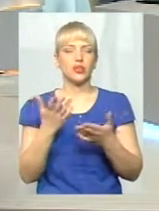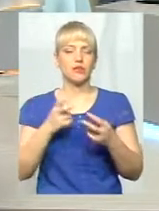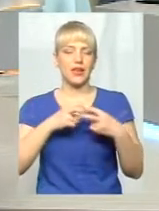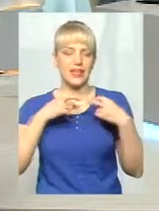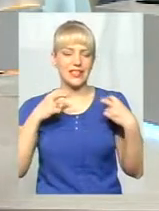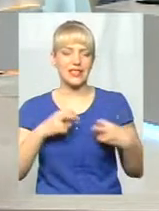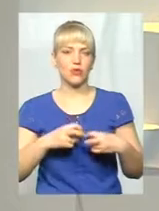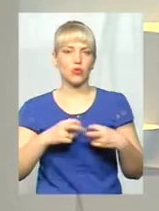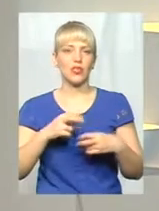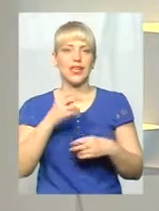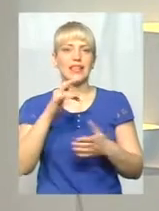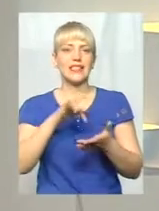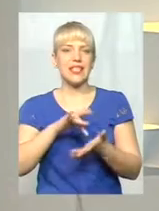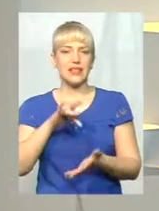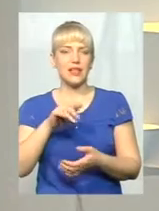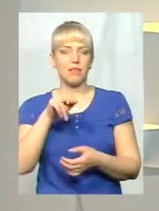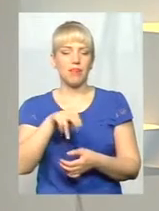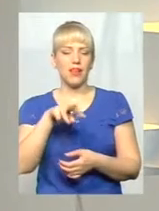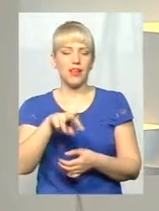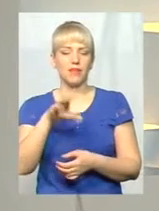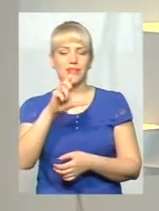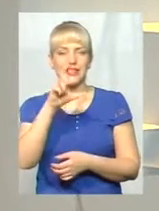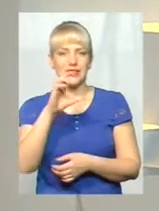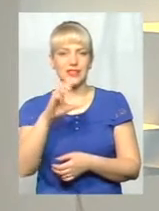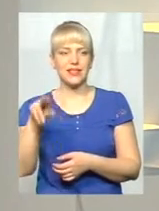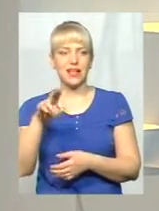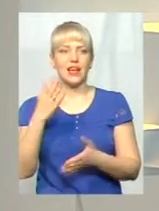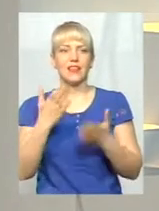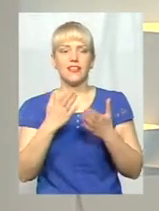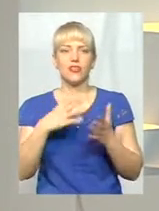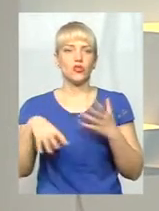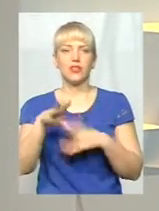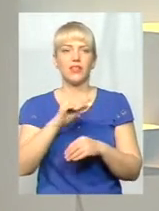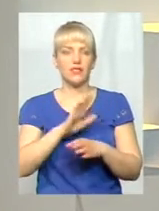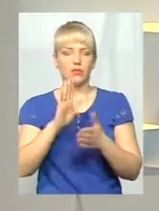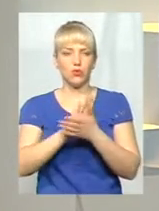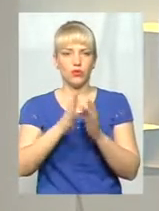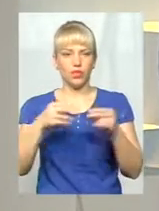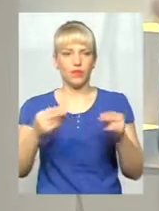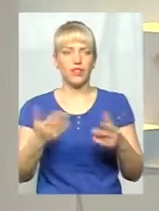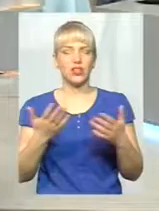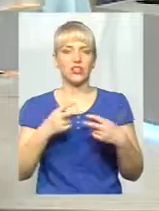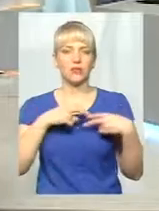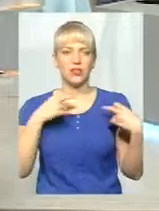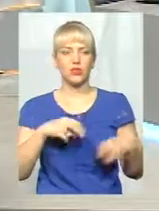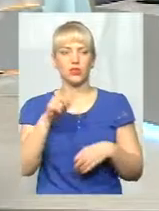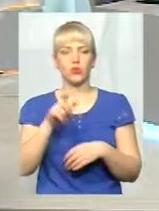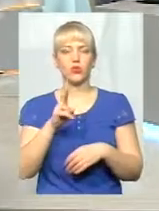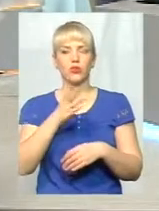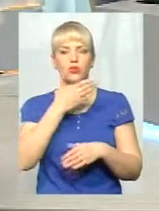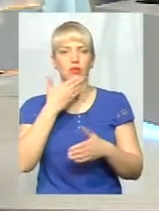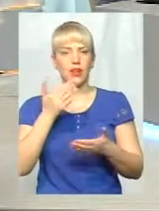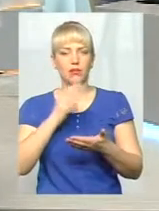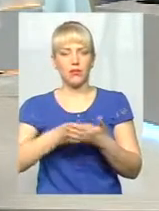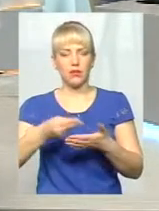ПМСД, якщо не з усіма охочими вдасться укласти угоду? І чим ризикує людина, яка не підпише